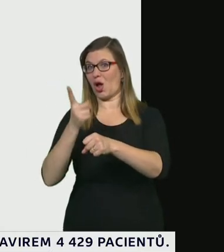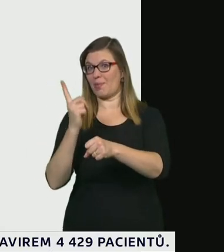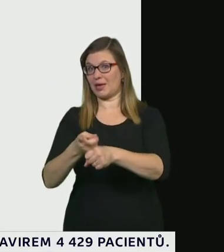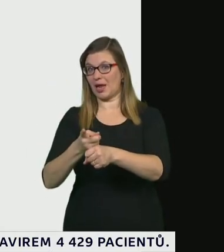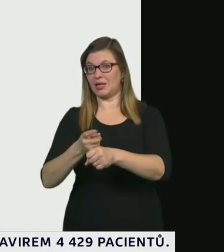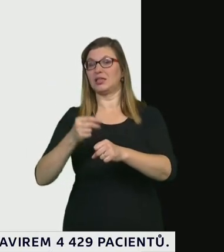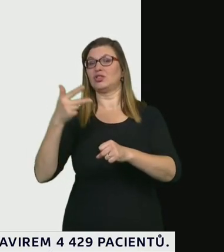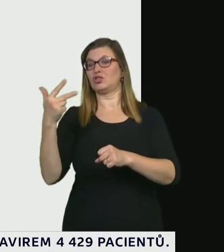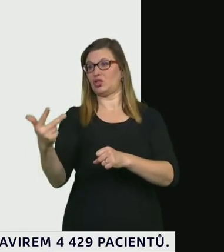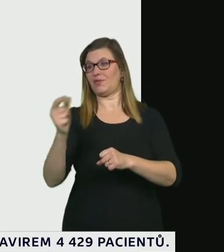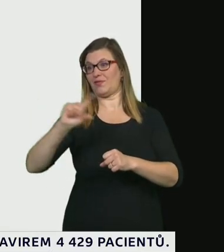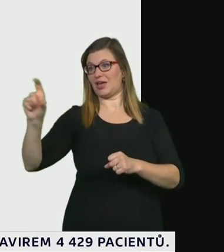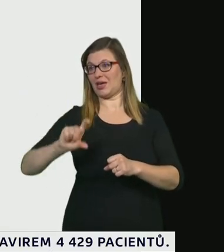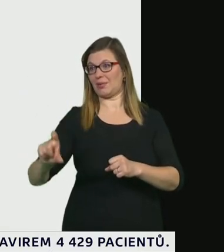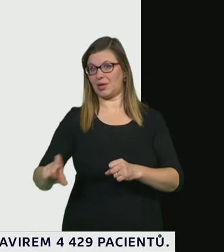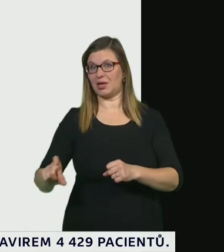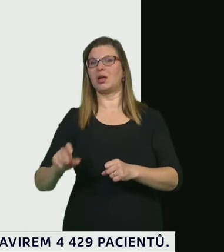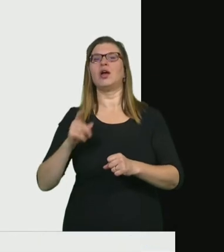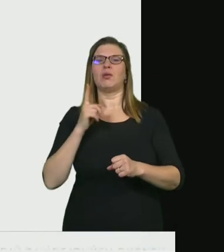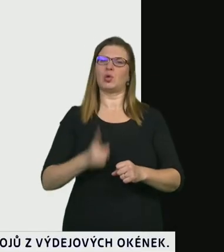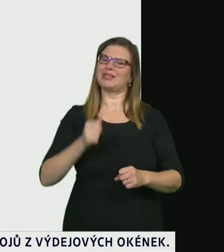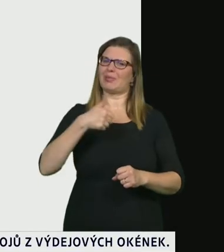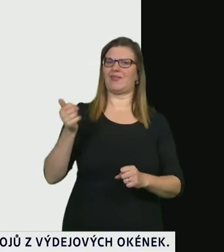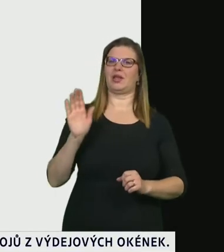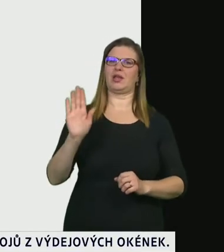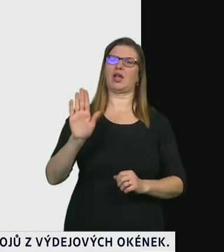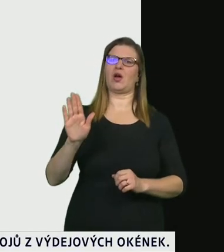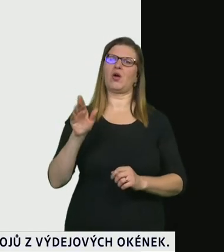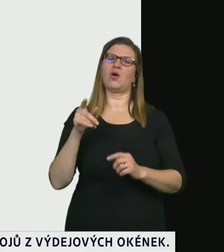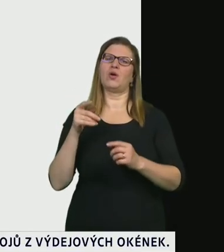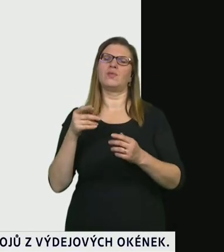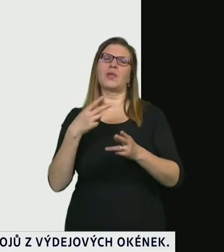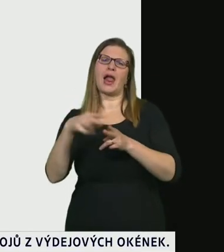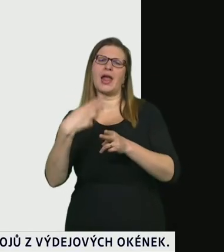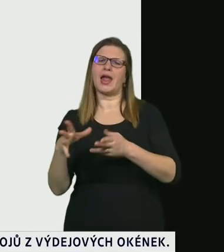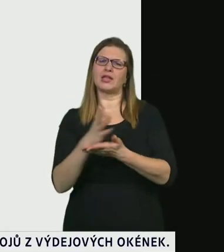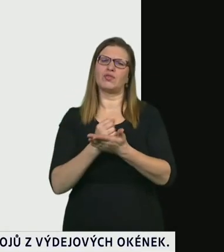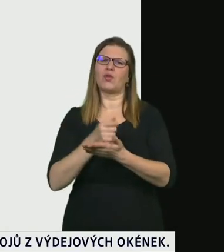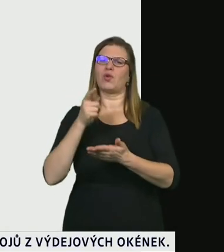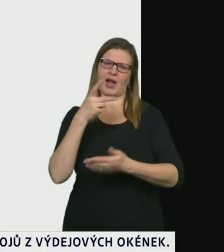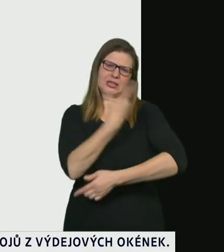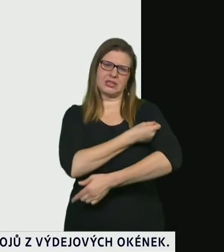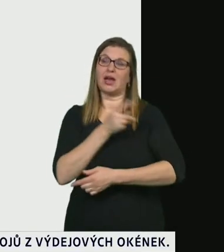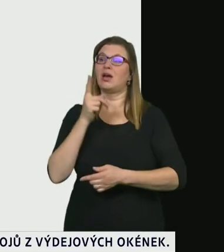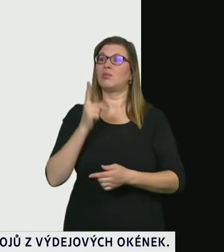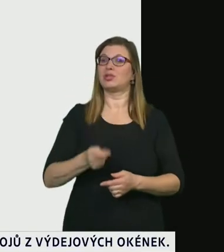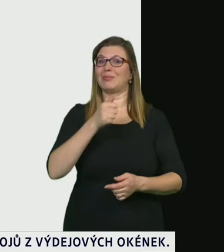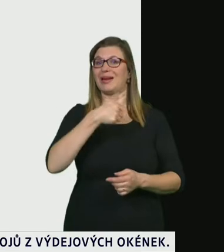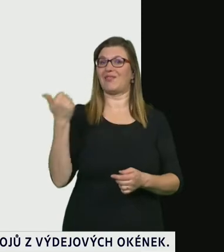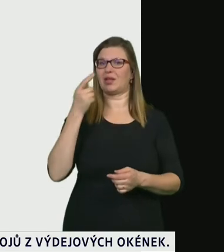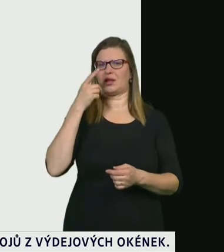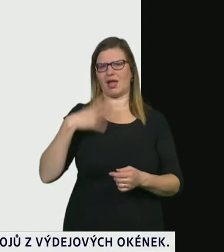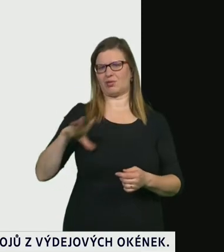držitelů budoucích držitelů rozhodnutí o registrace registraci z čehož vyplývá že budeme mít k dispozici bychom měli mít